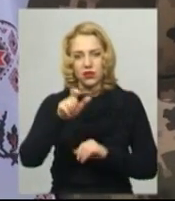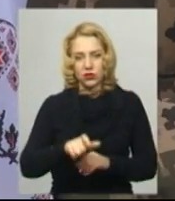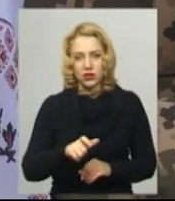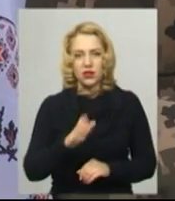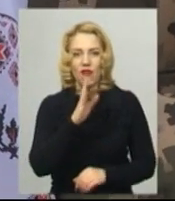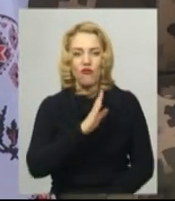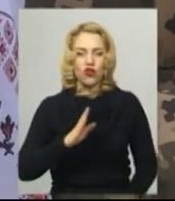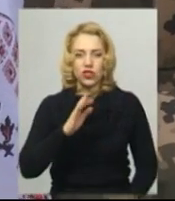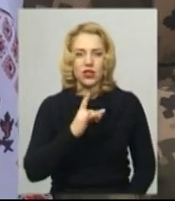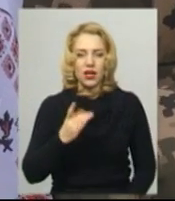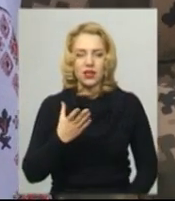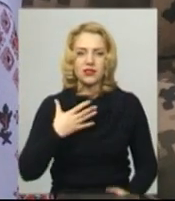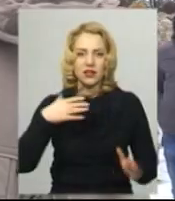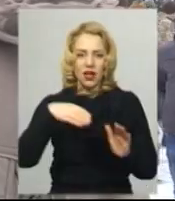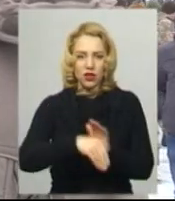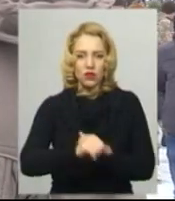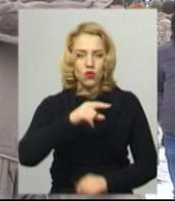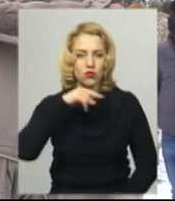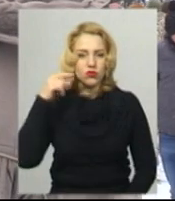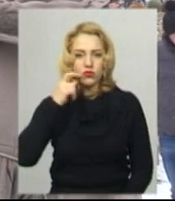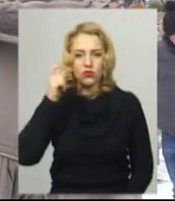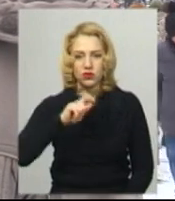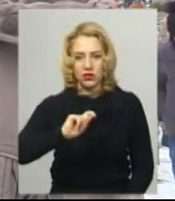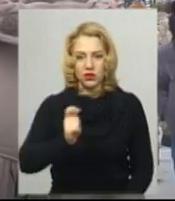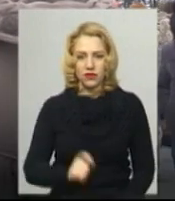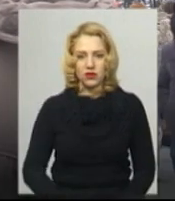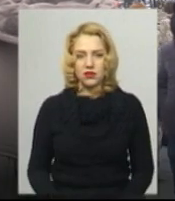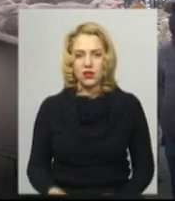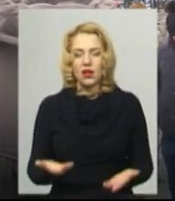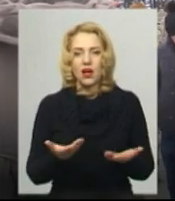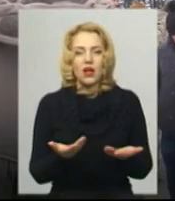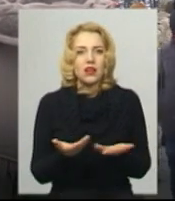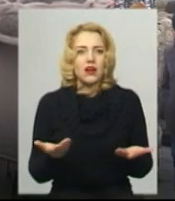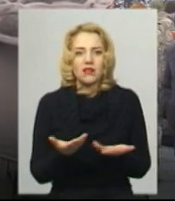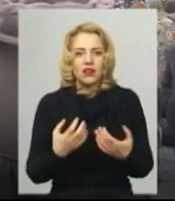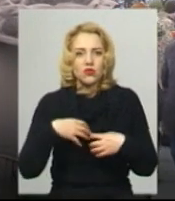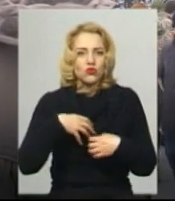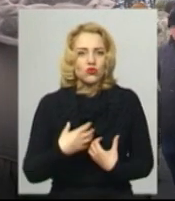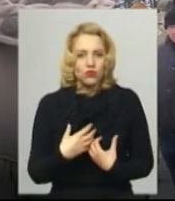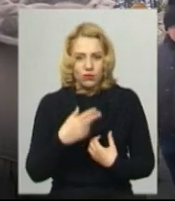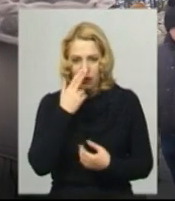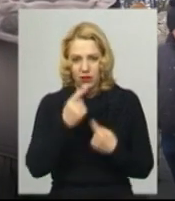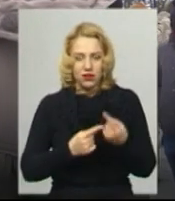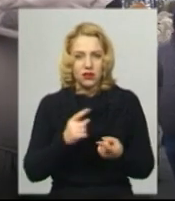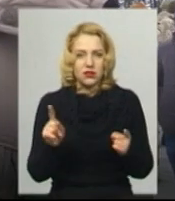який загинув у російсько-українській війні. У нас вже якась сумна традиція, що ми розпочинаємо наш район.